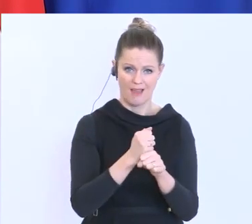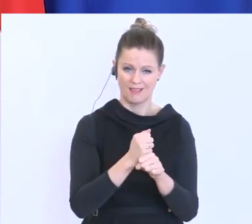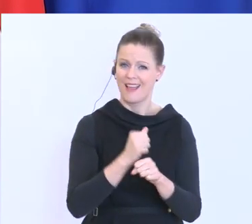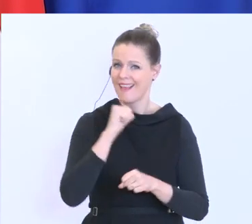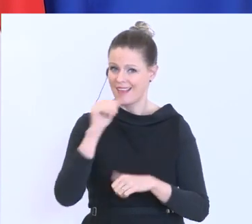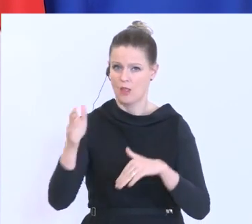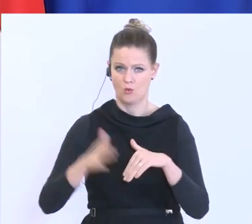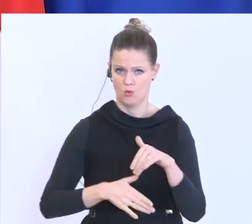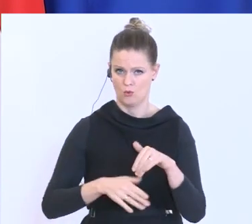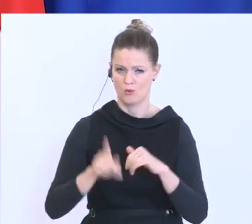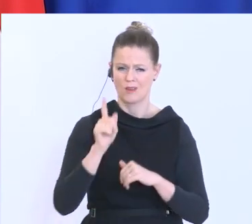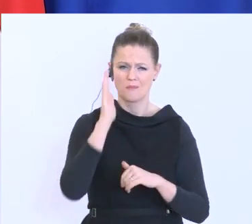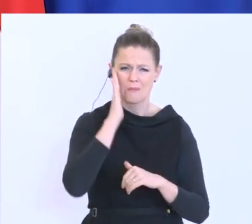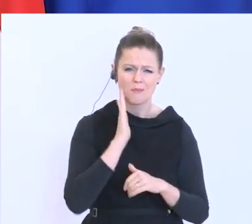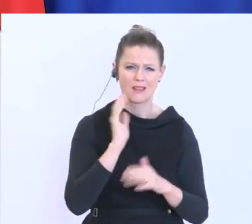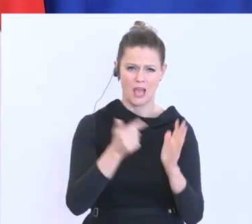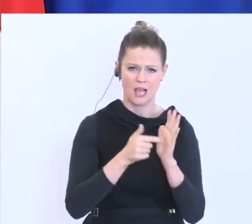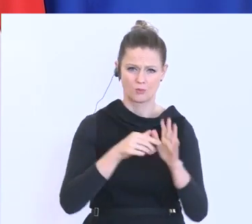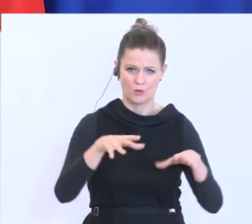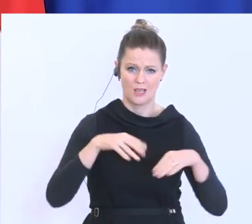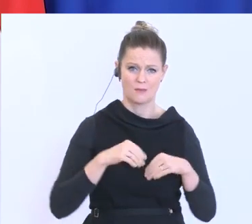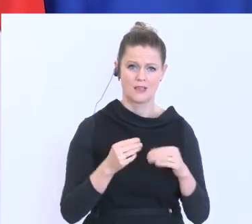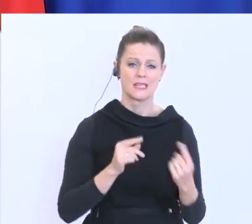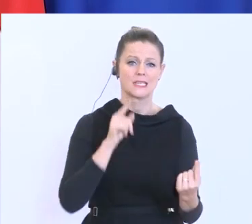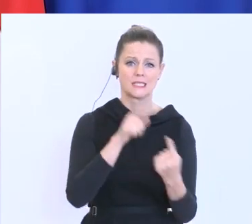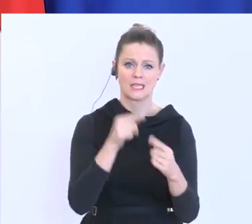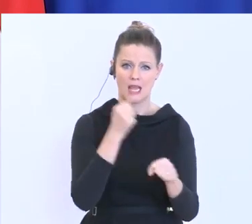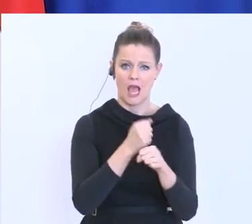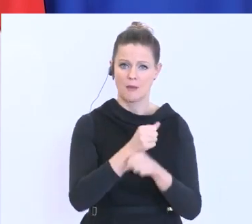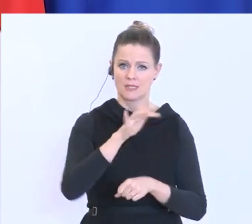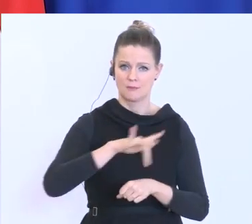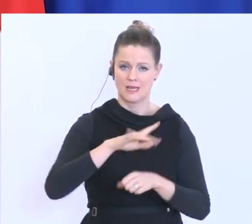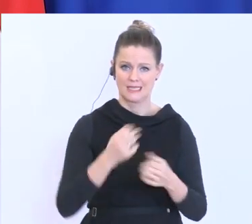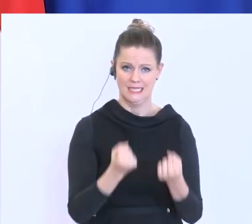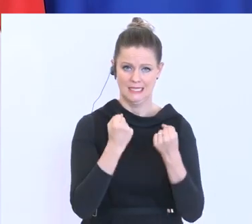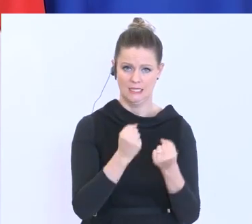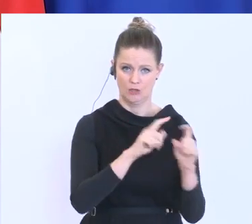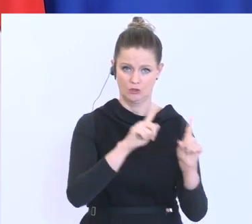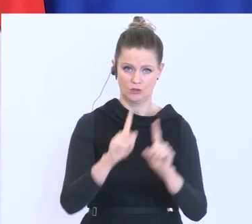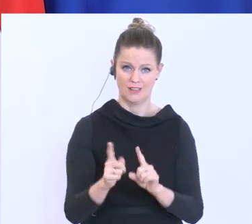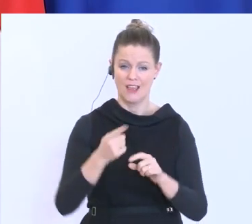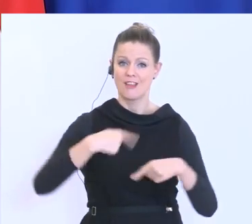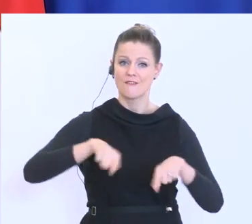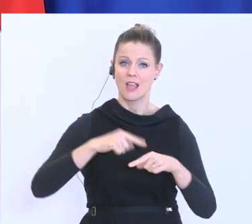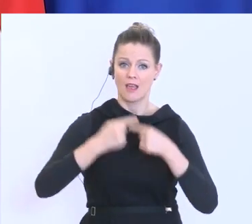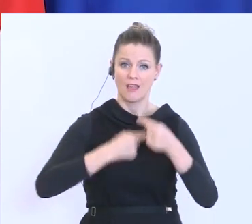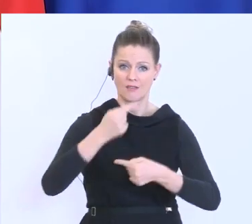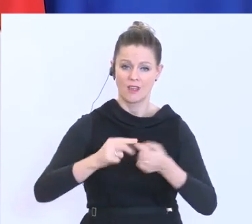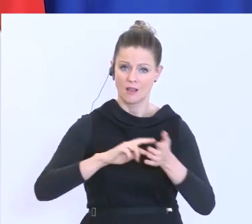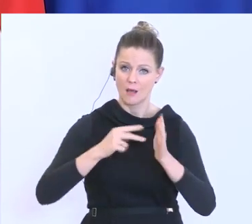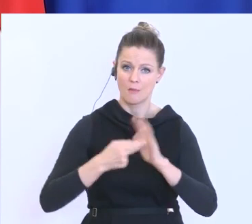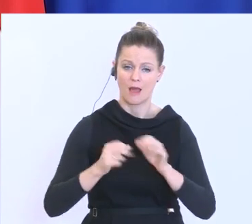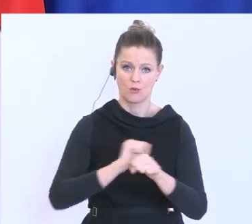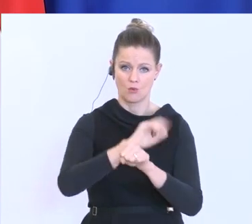verwenden. Um so viele Arbeitsplätze wie möglich zu sichern, haben wir die Corona-Kurzarbeit entwickelt. Dies ist ein